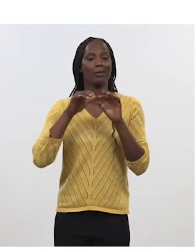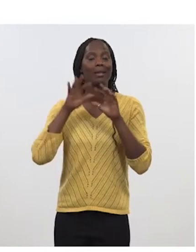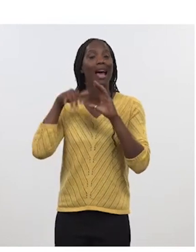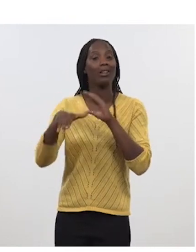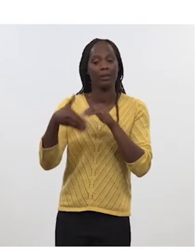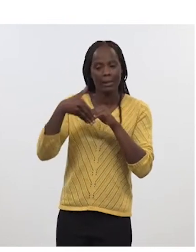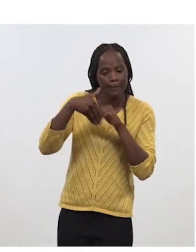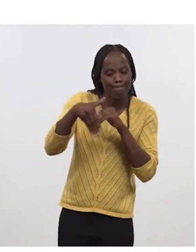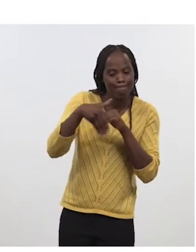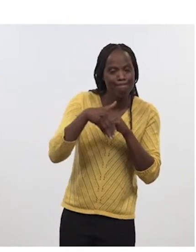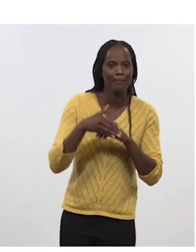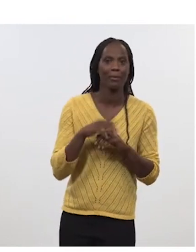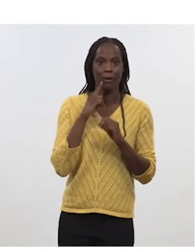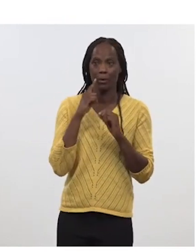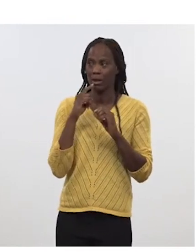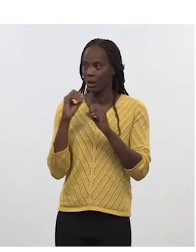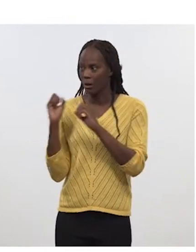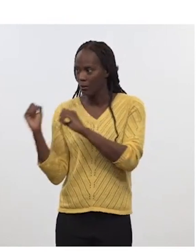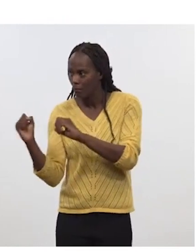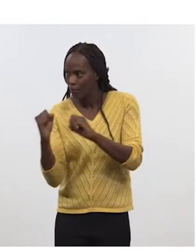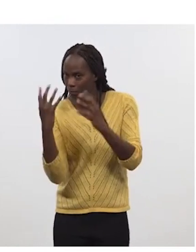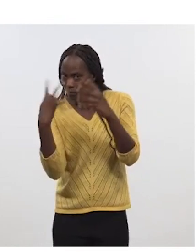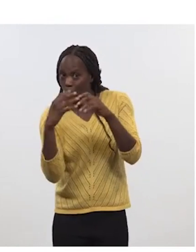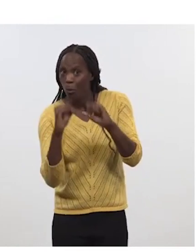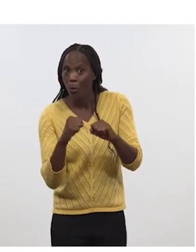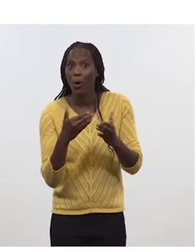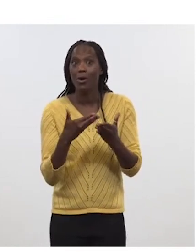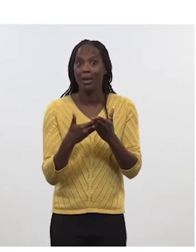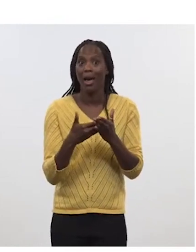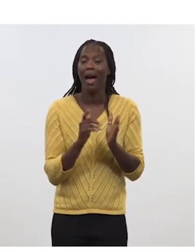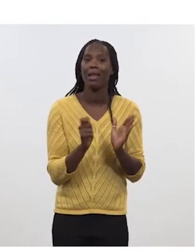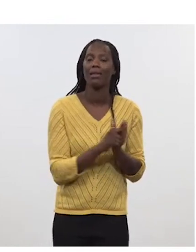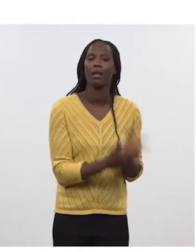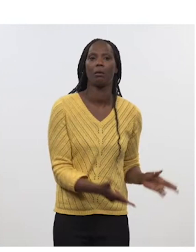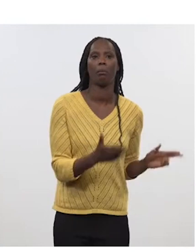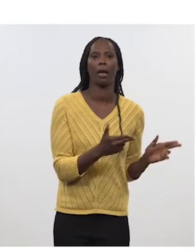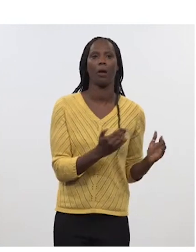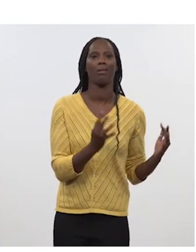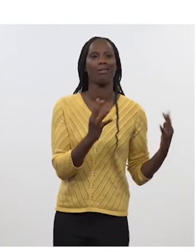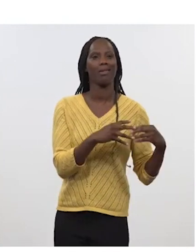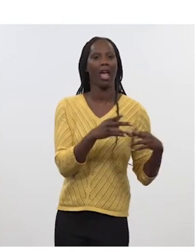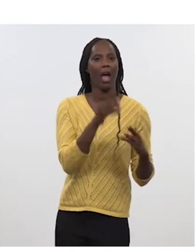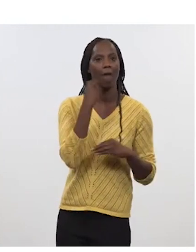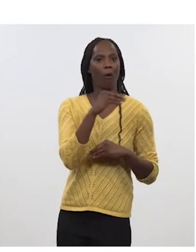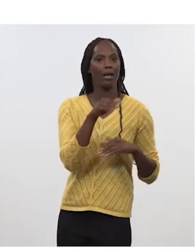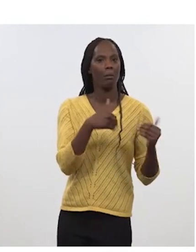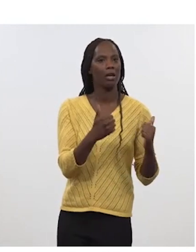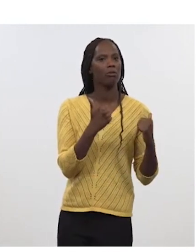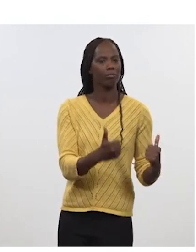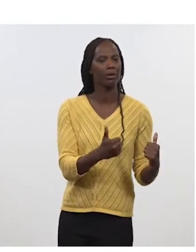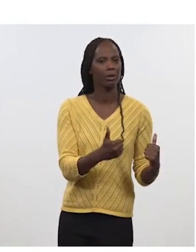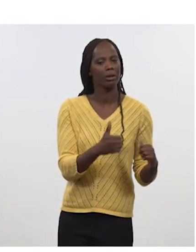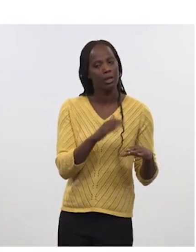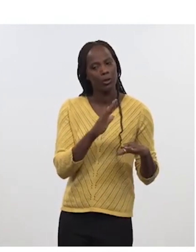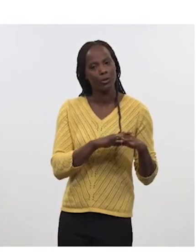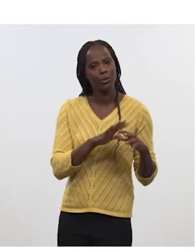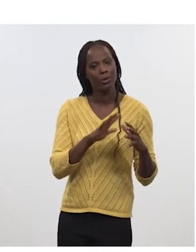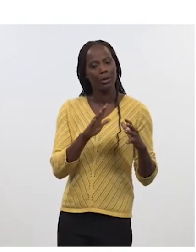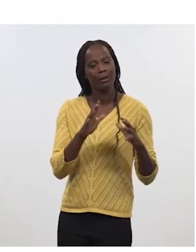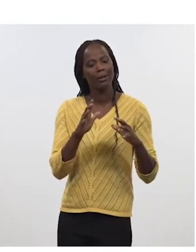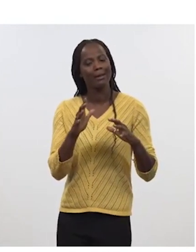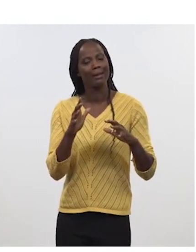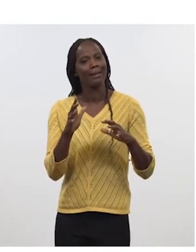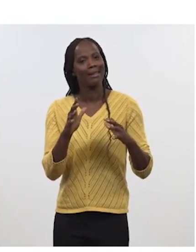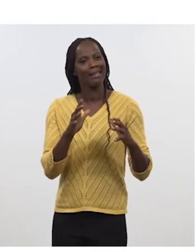Et au fond, cette interopérabilité, elle a bien fonctionné pendant la guerre froide, mais on a repris quelques habitudes qui nous sommes éloignées